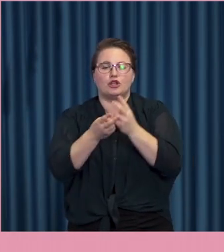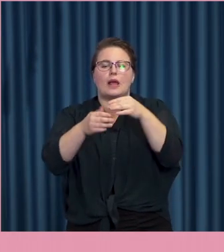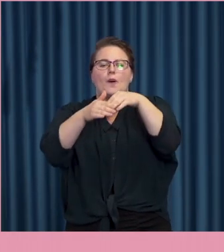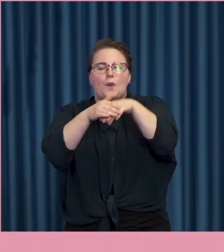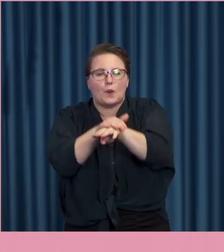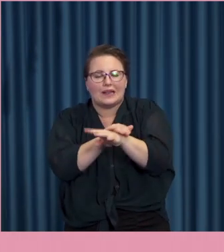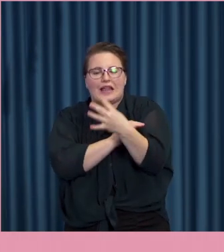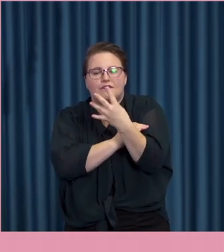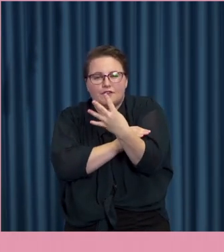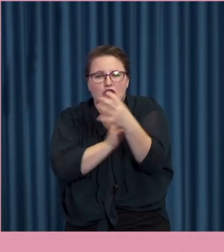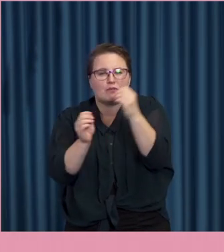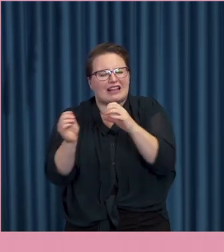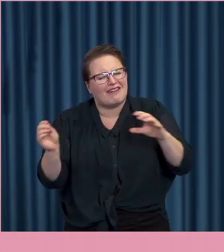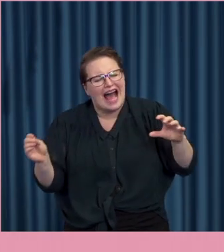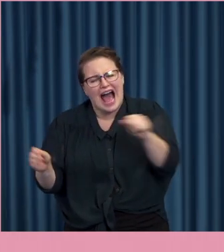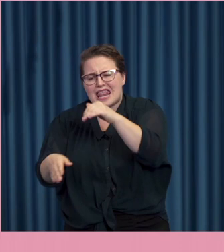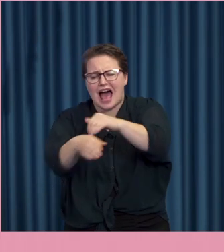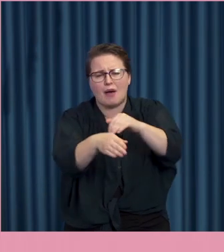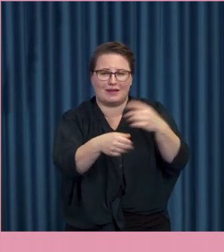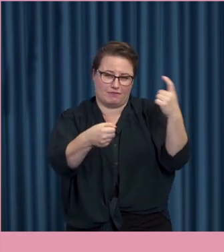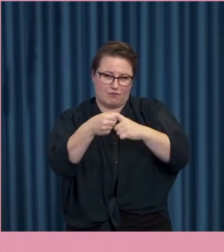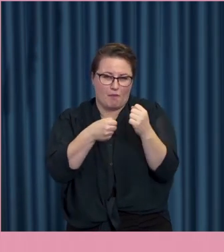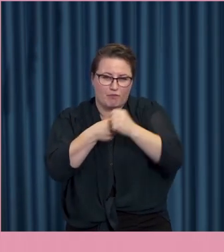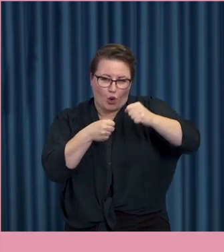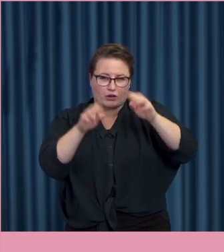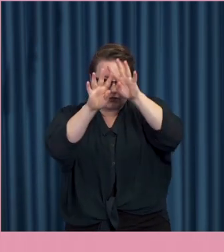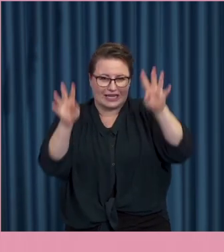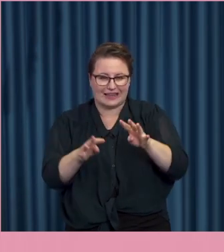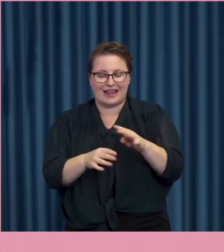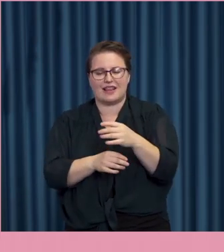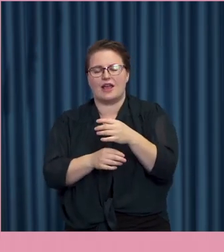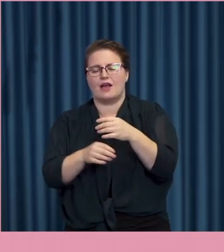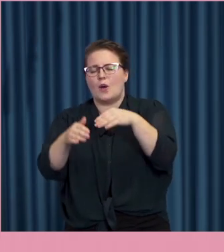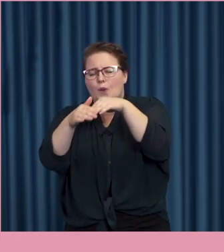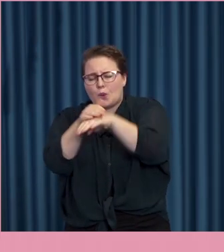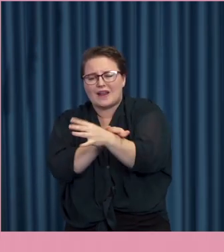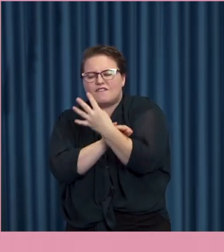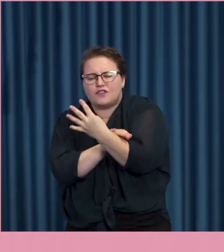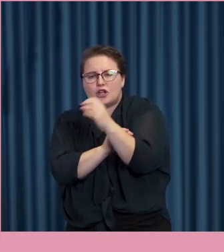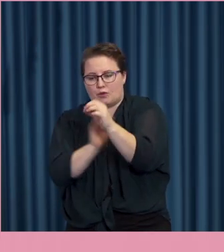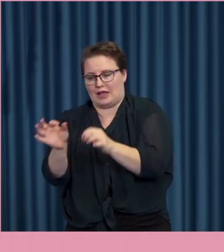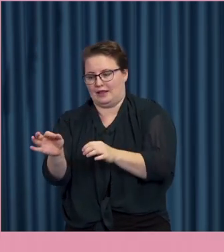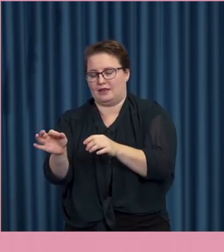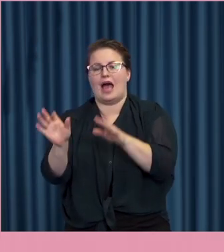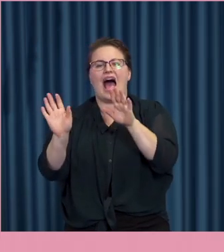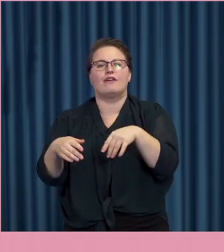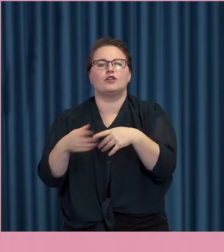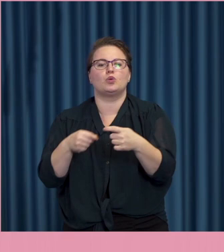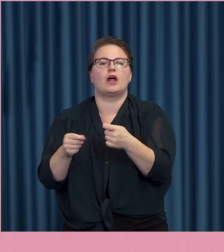procent av anmälningarna för brott på internet under den period man tittade på. Färre än 4 procent gjordes något.